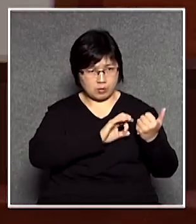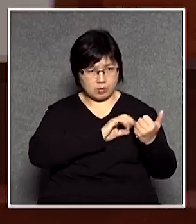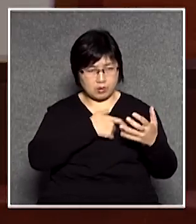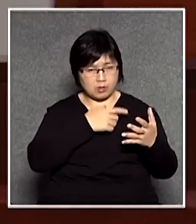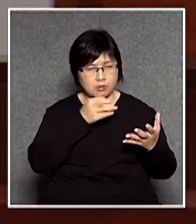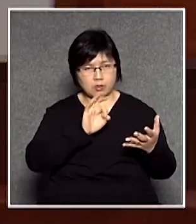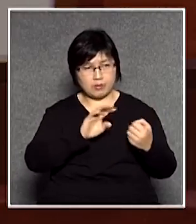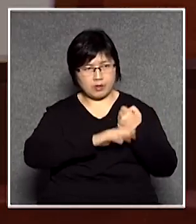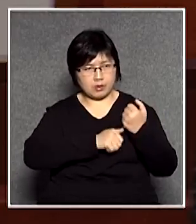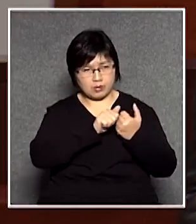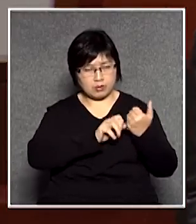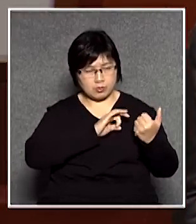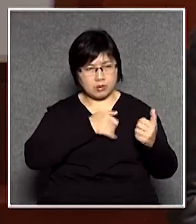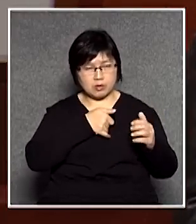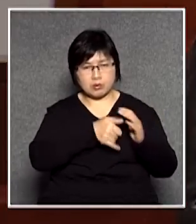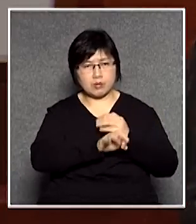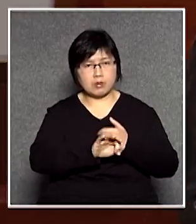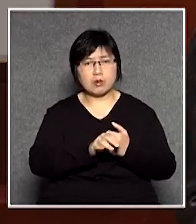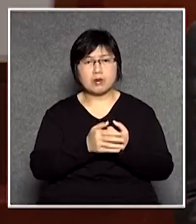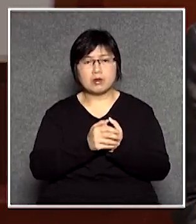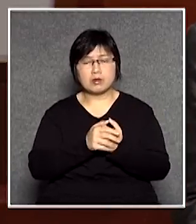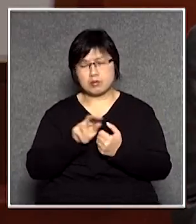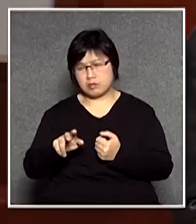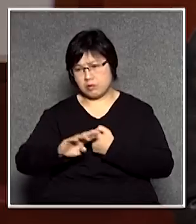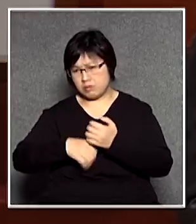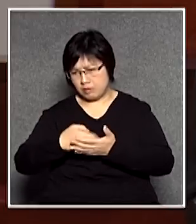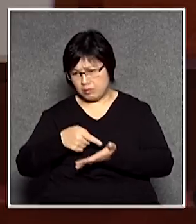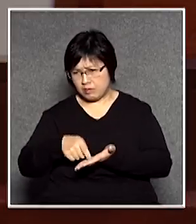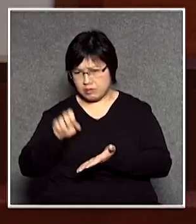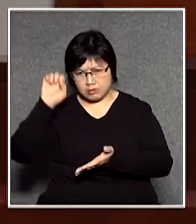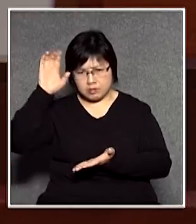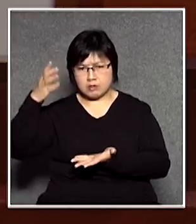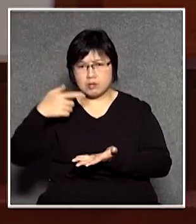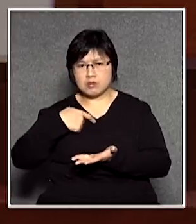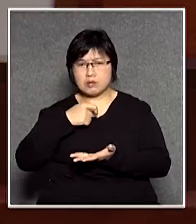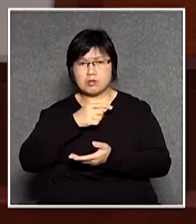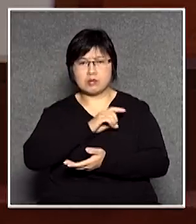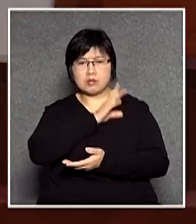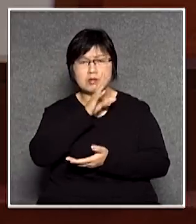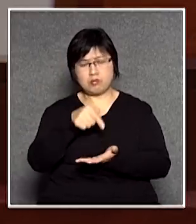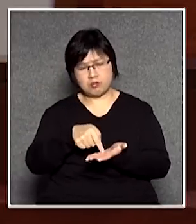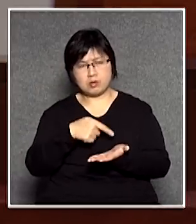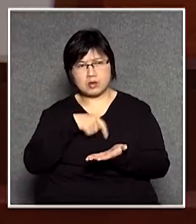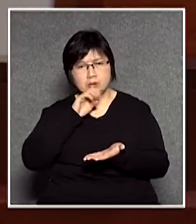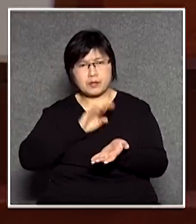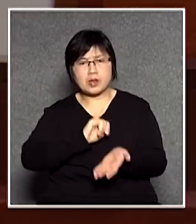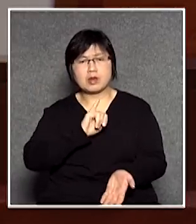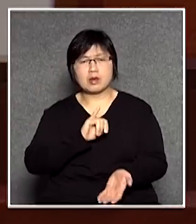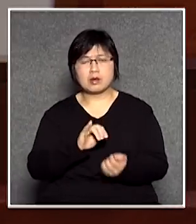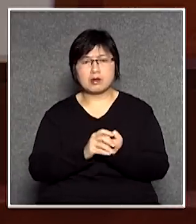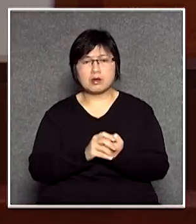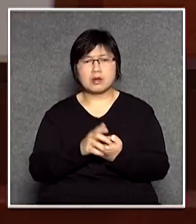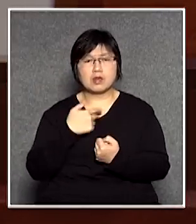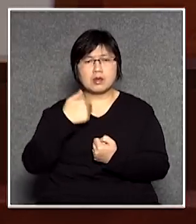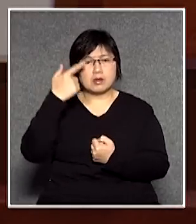題我也不知道但是我看到就是這條法案要這樣提出來的時候我便遲不然覺得這個有問題所以我